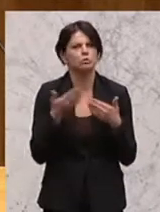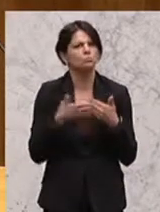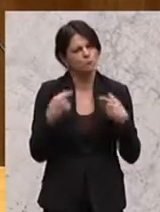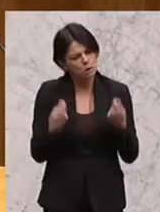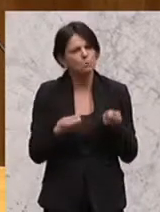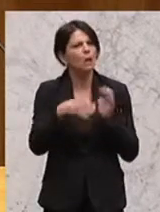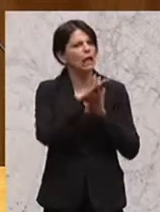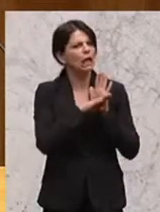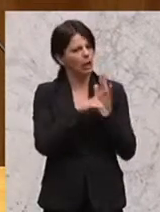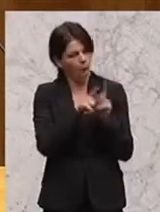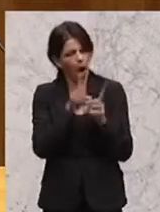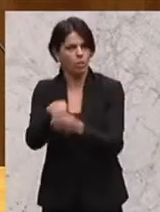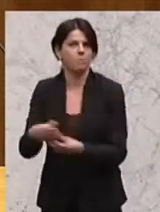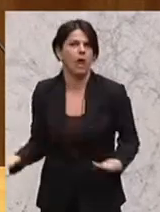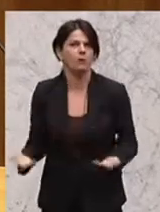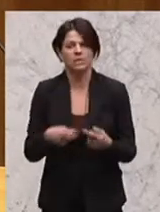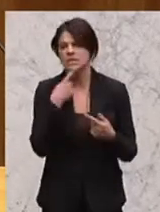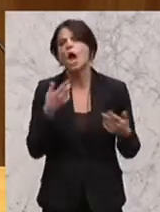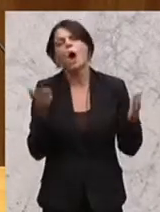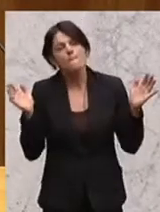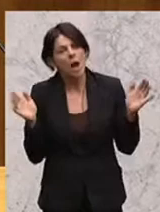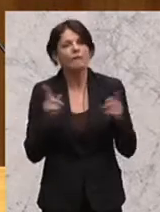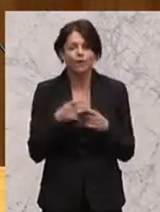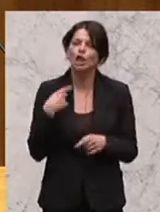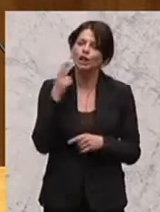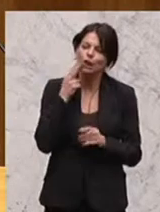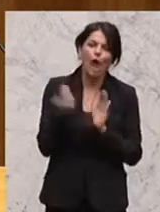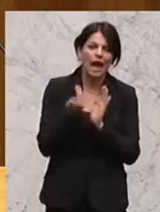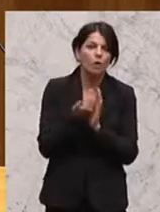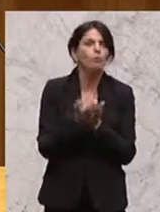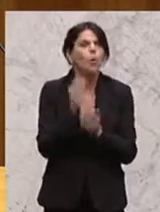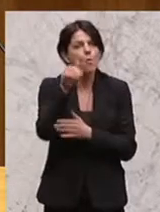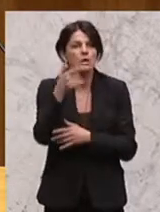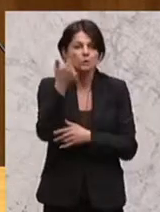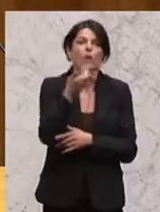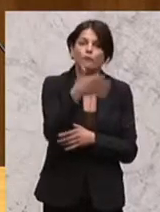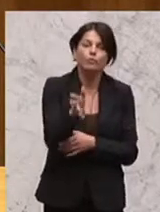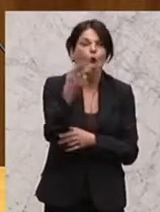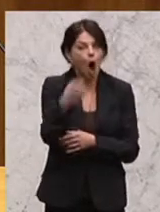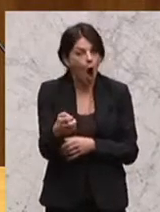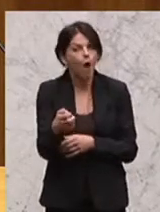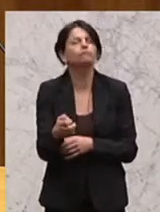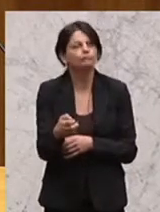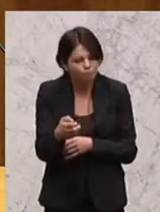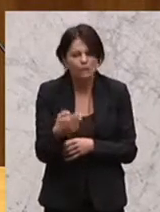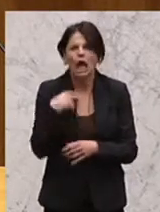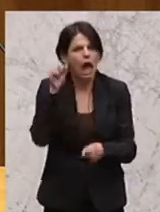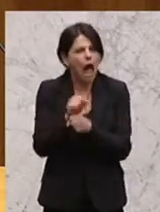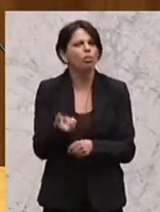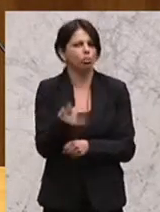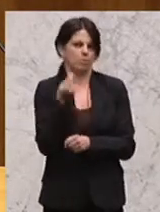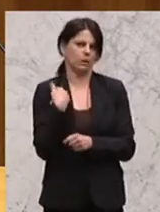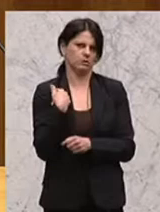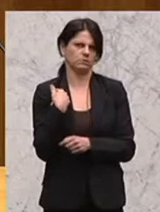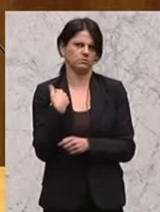Regelung dabei ist, die da heißt, na, wenn man ein Nettoeinkommen von mehr als 2.500 Euro hat, dann kann man das Doppelte